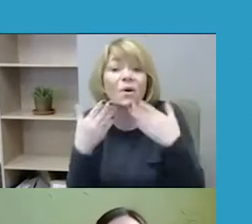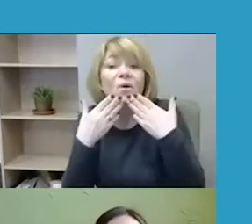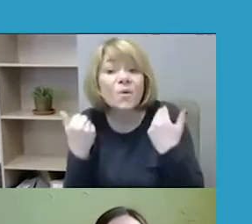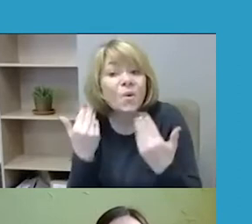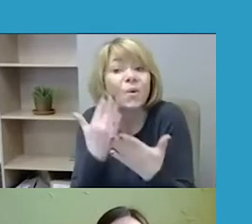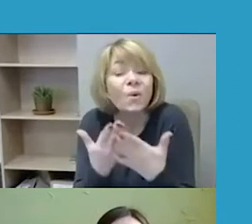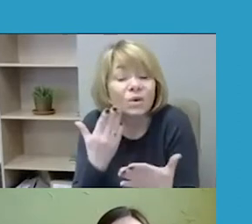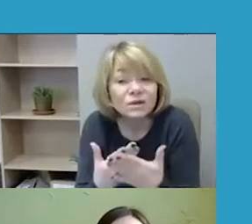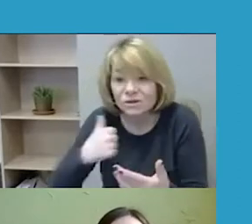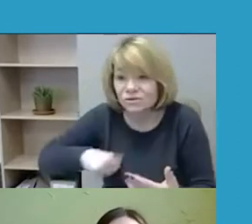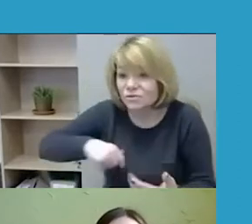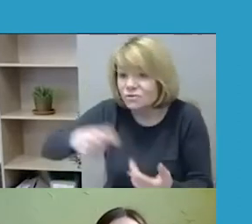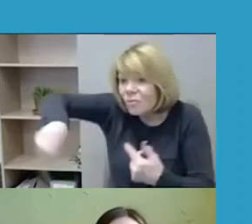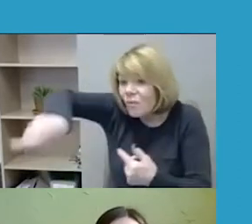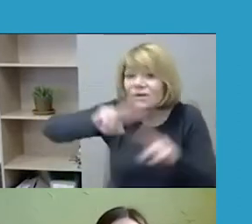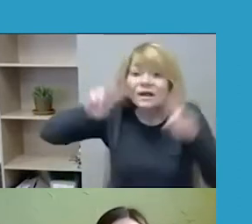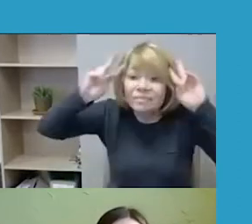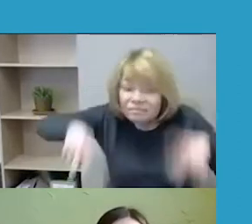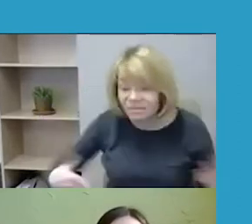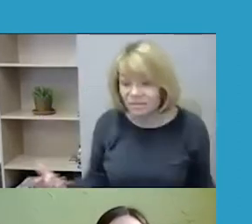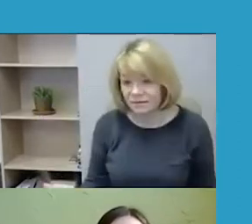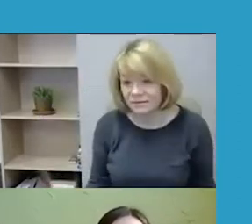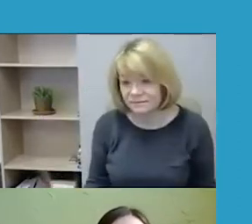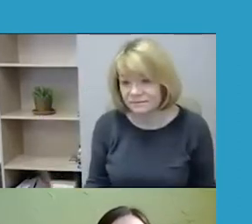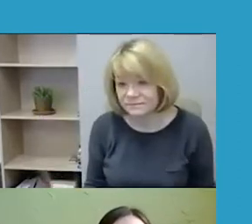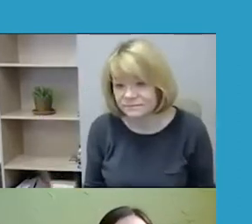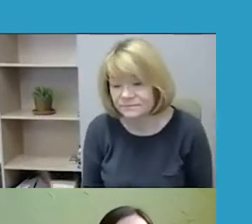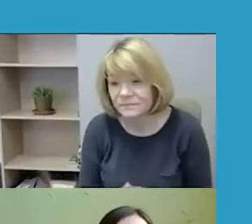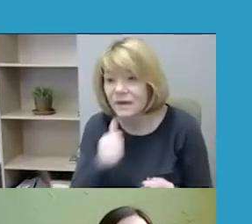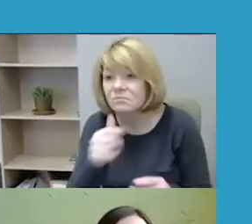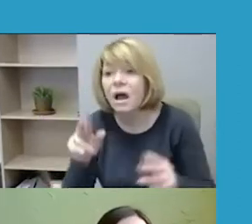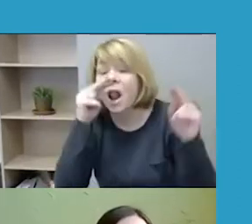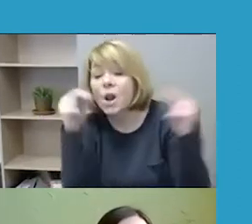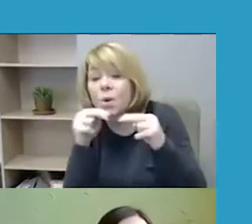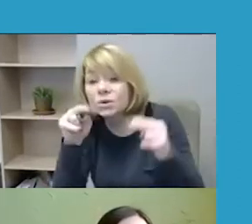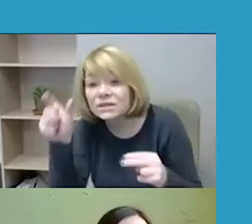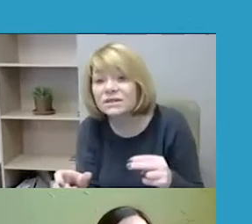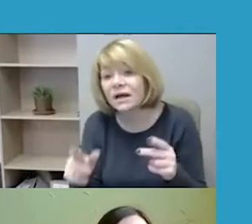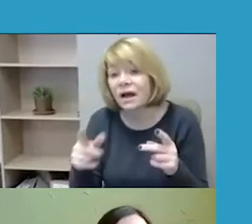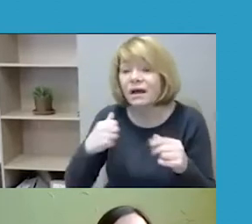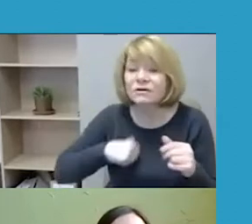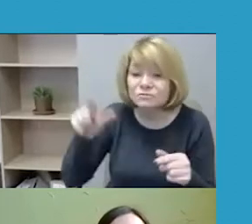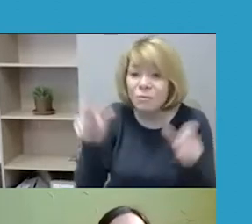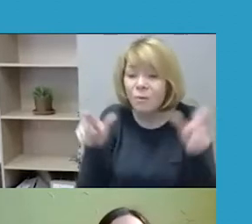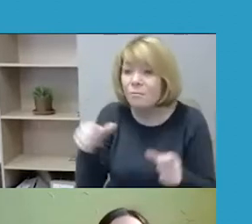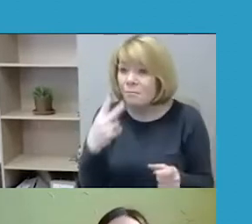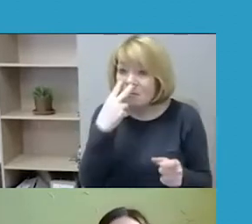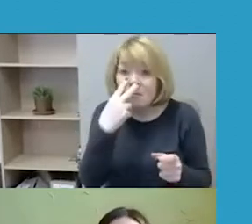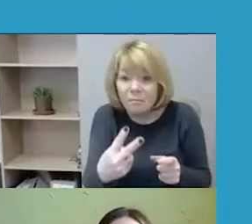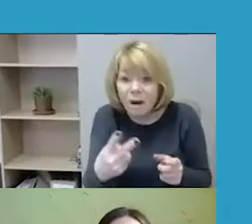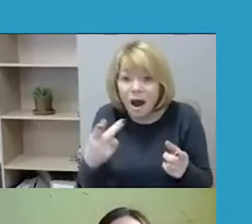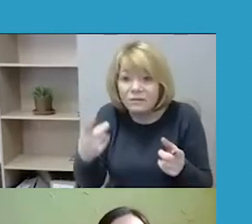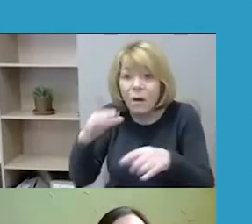nepykantos nusikaltimus, nes tiek patys asmenys, tiek liudininkai, matantis tos nepykantos nusikaltimus, jų net